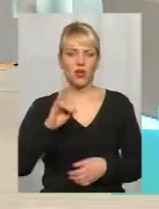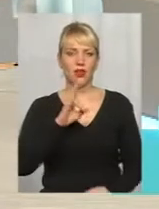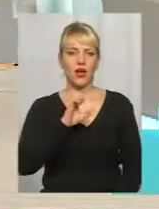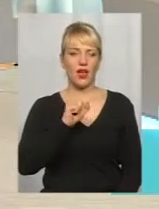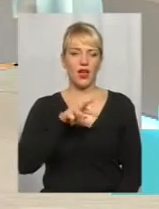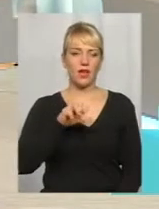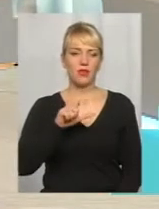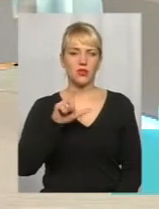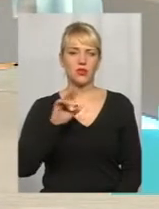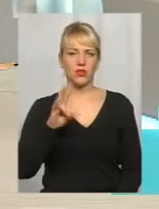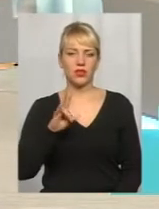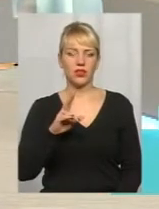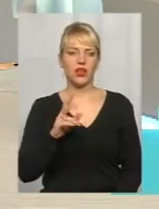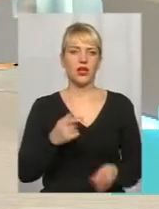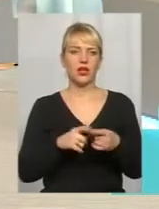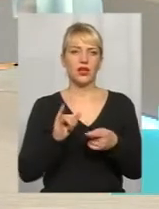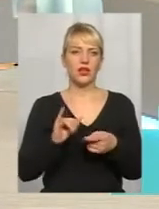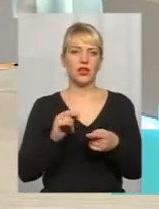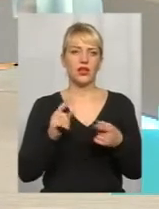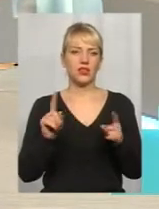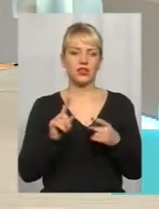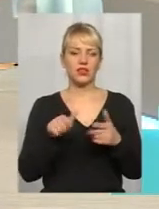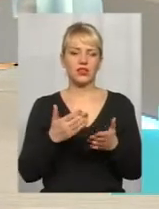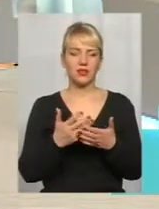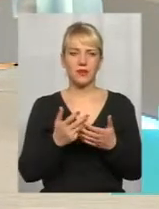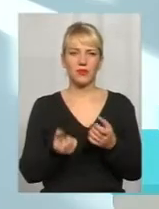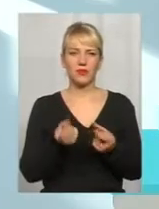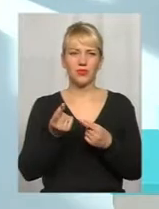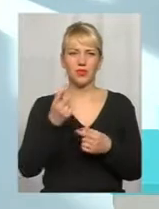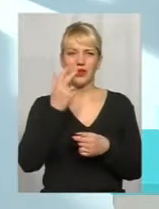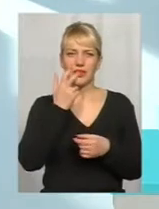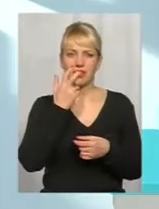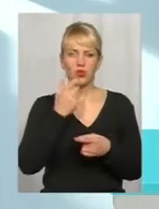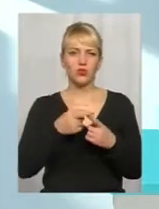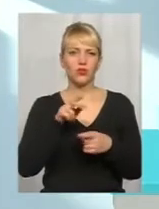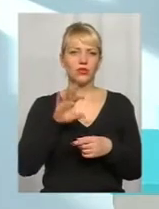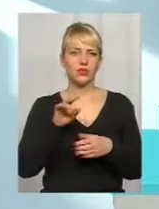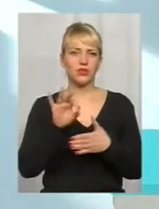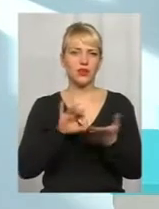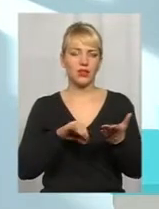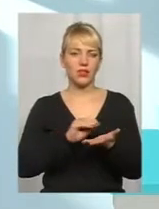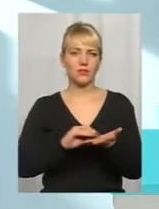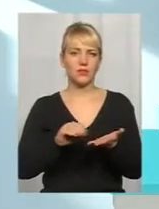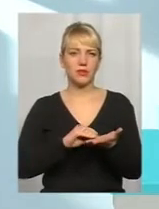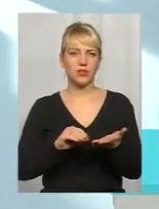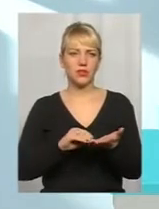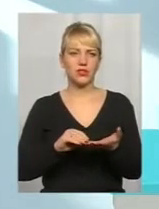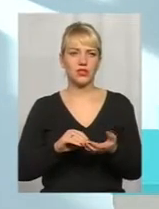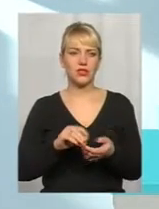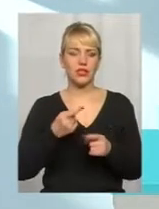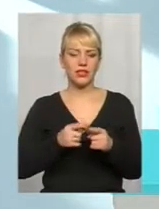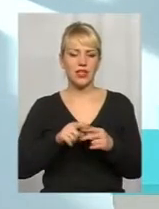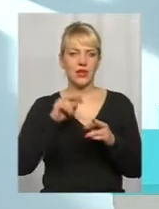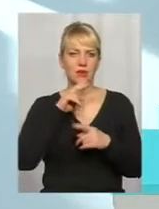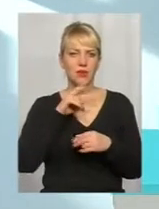принципі, навіть зараз, якщо дитині якісь прояви застуди, то лікар прописує ці препарати. А